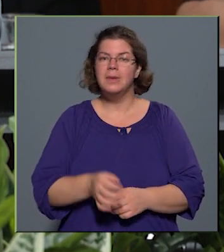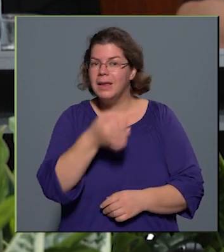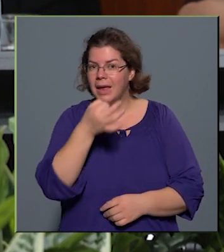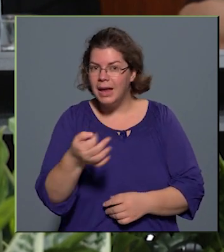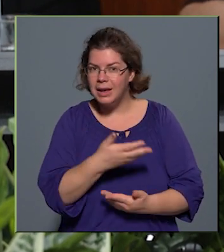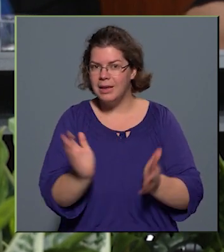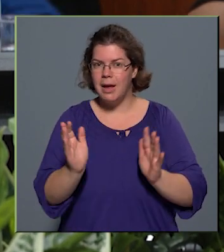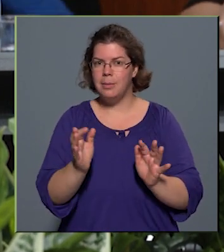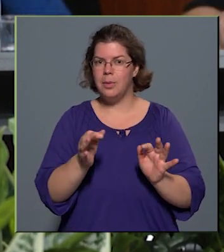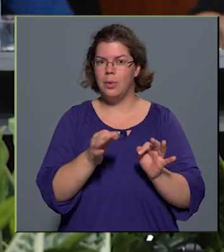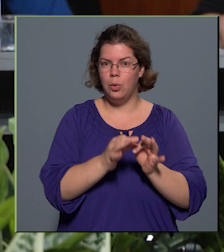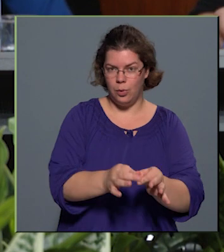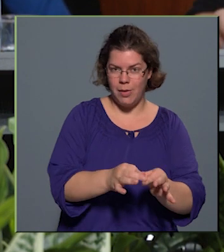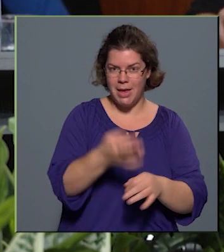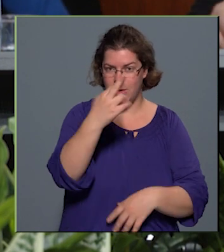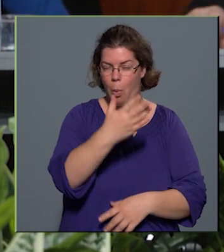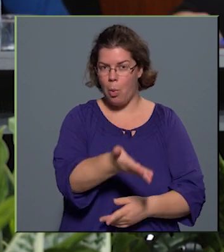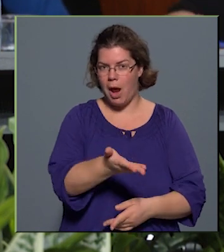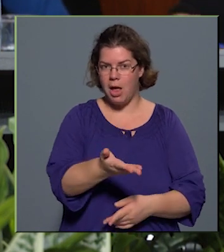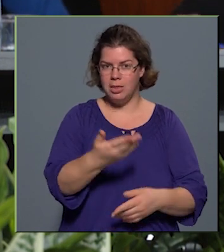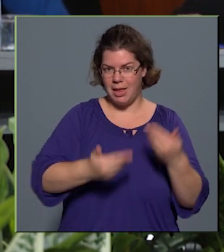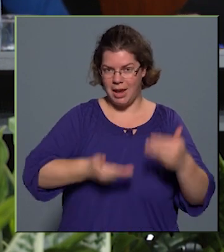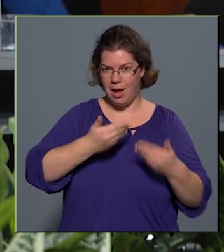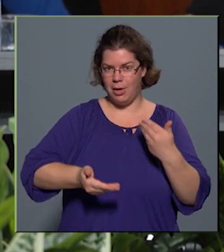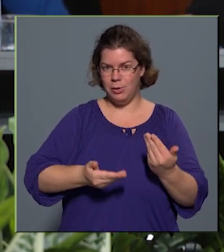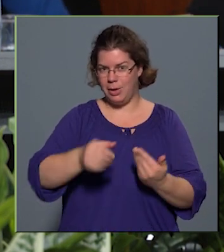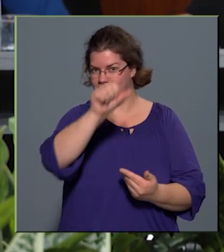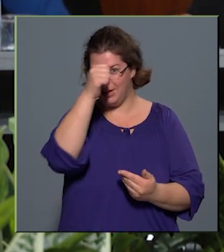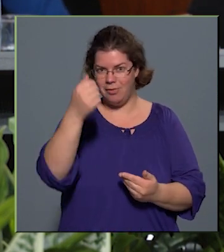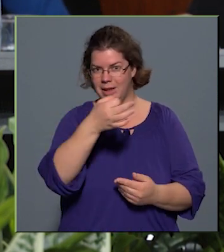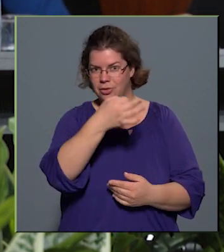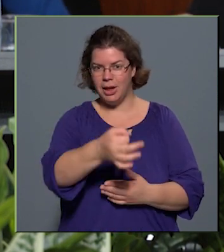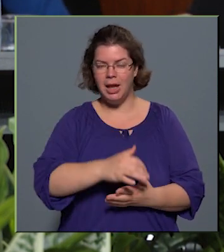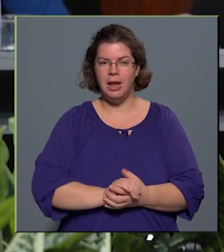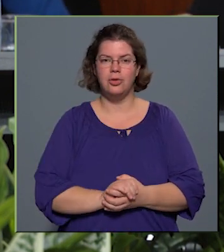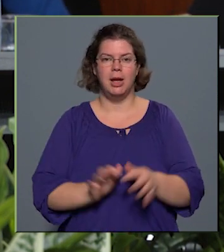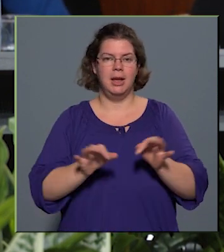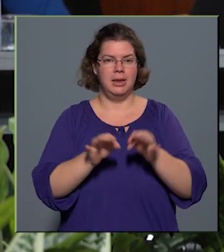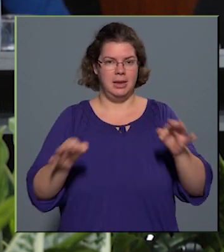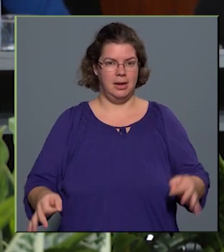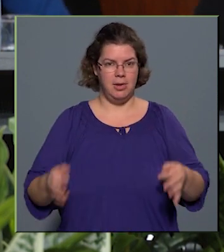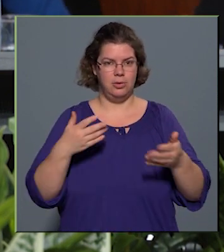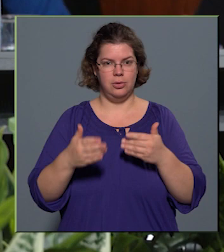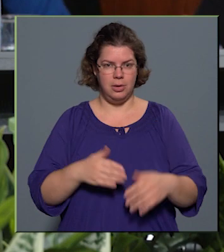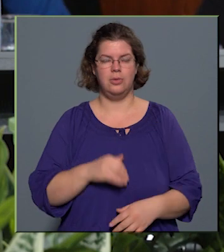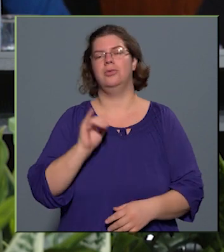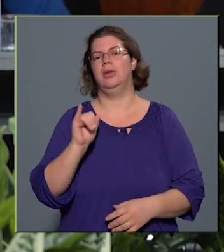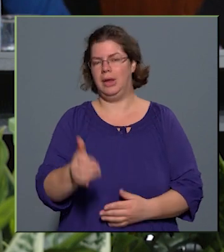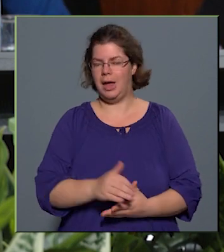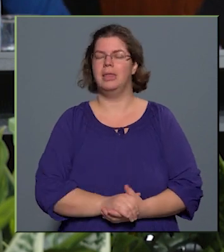Kérdezem ügyvezető urat, hogy tárgyalhatjuk-e a kinevezés kérdését nyilvános ülése? Igen,